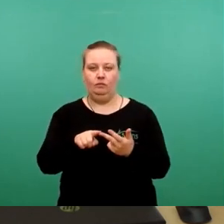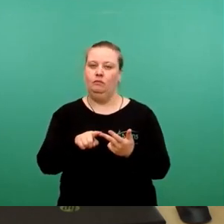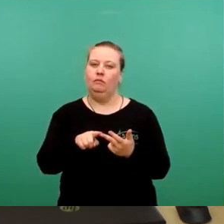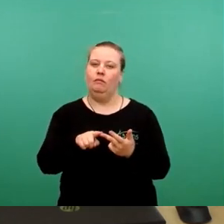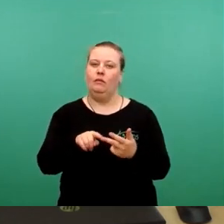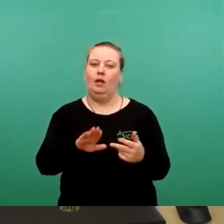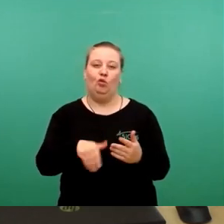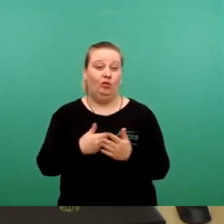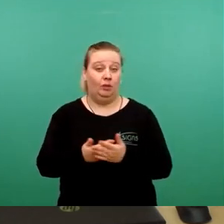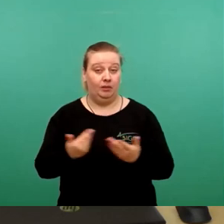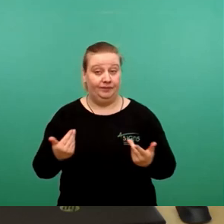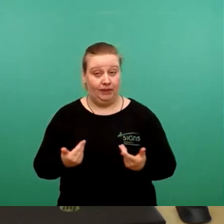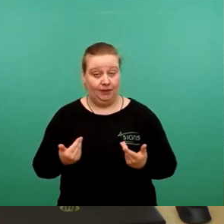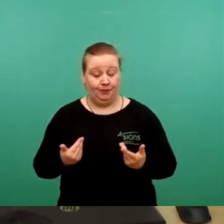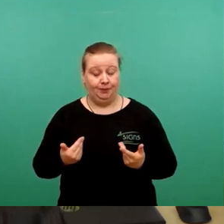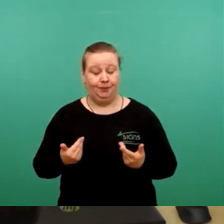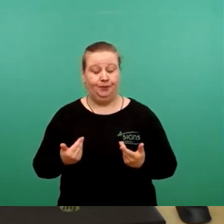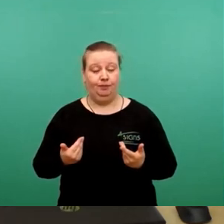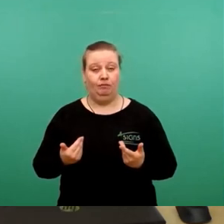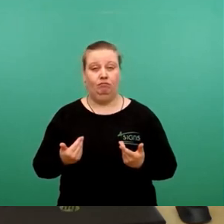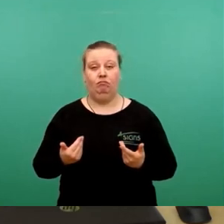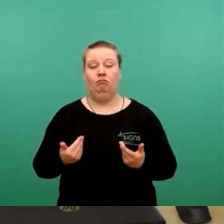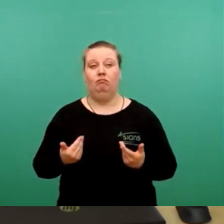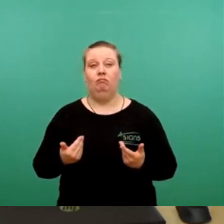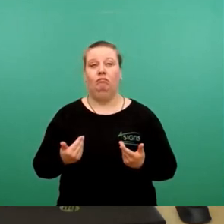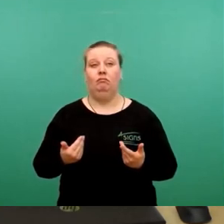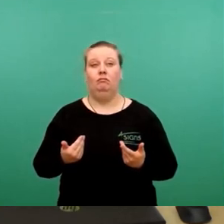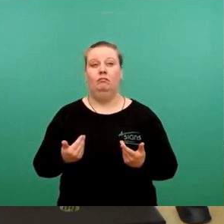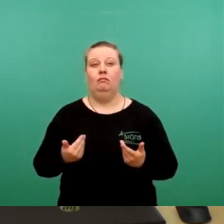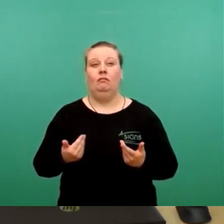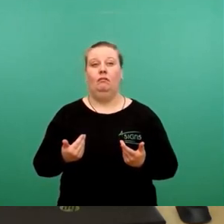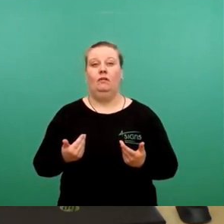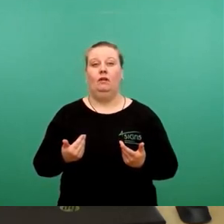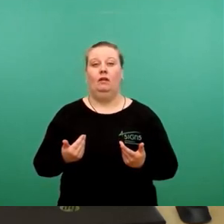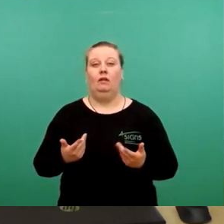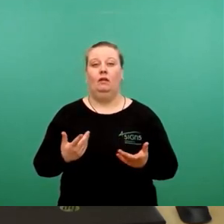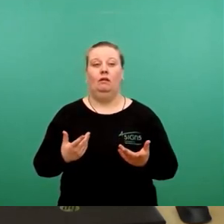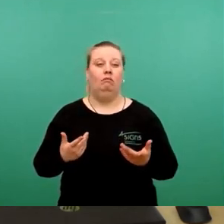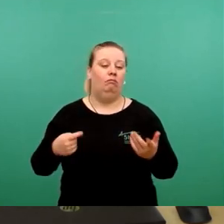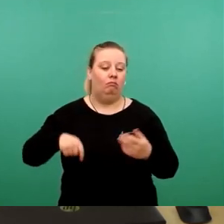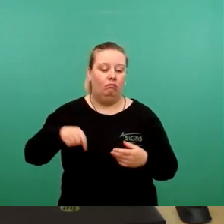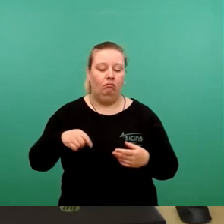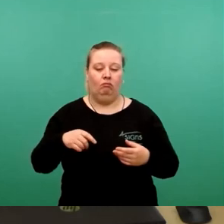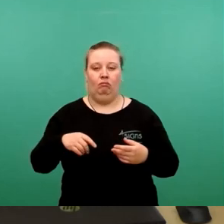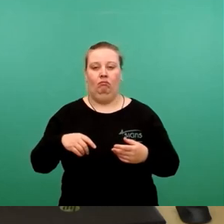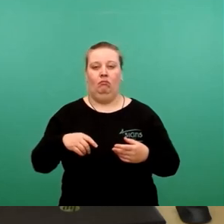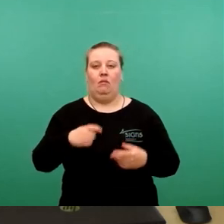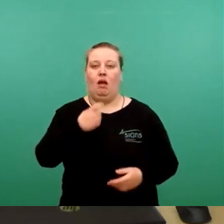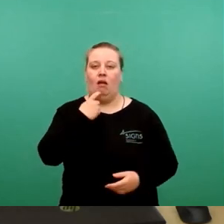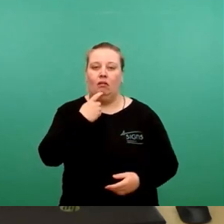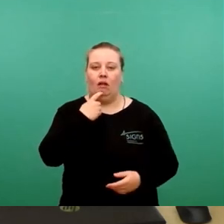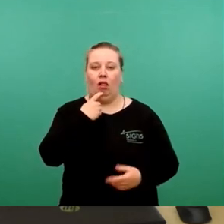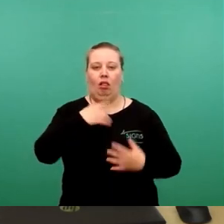Artikel und Waren aus regionaler Herstellung und